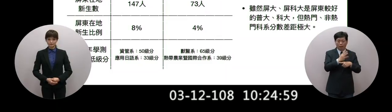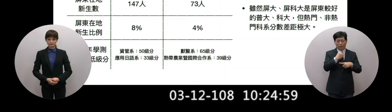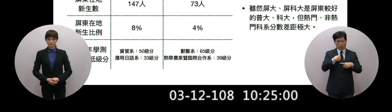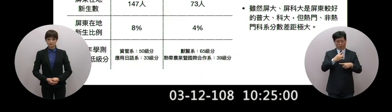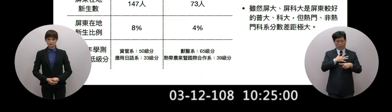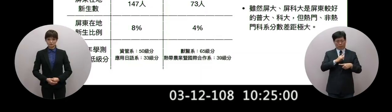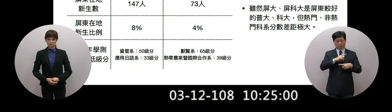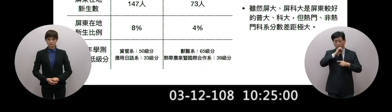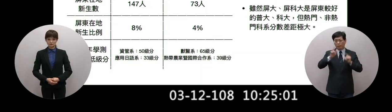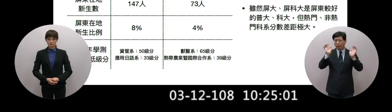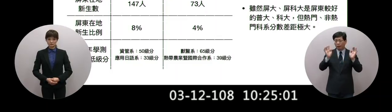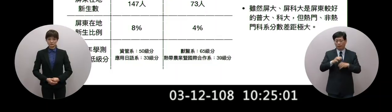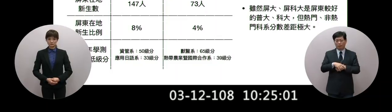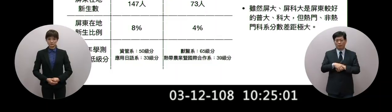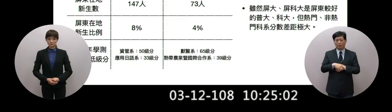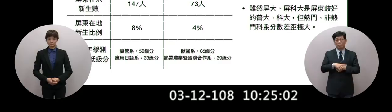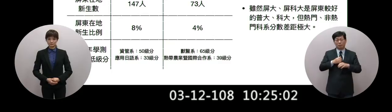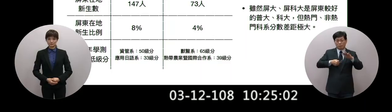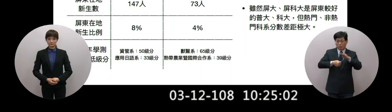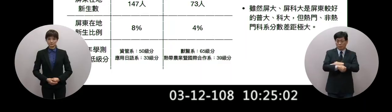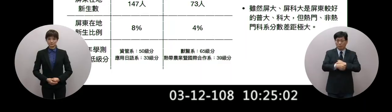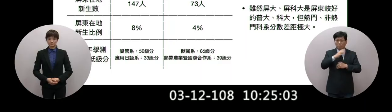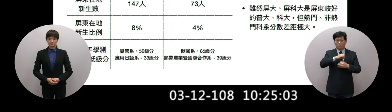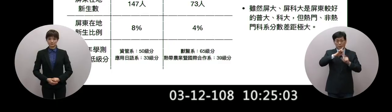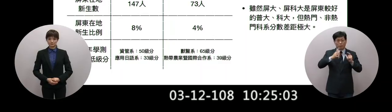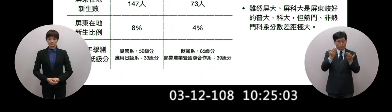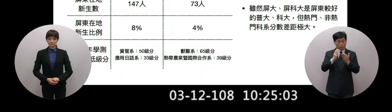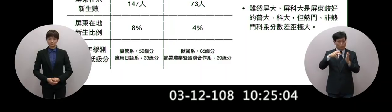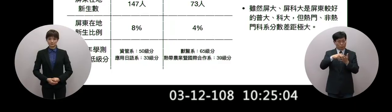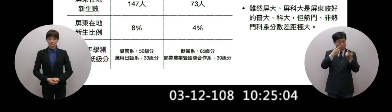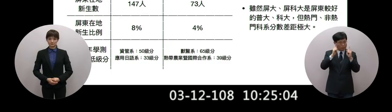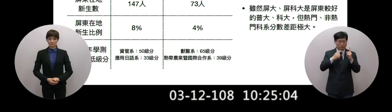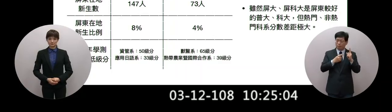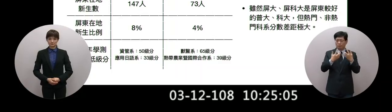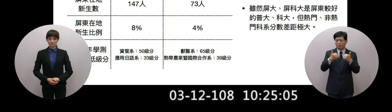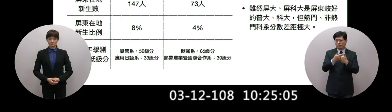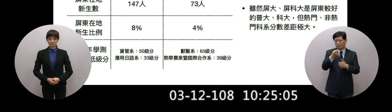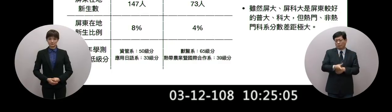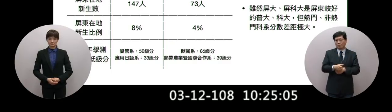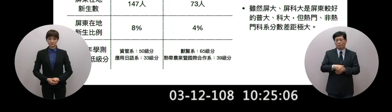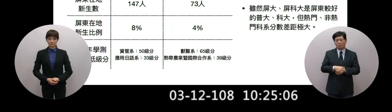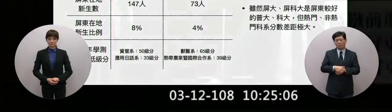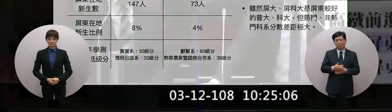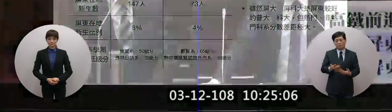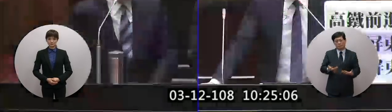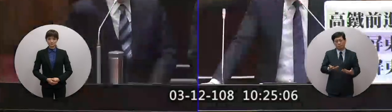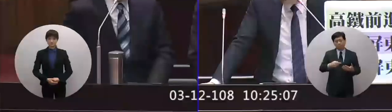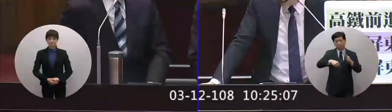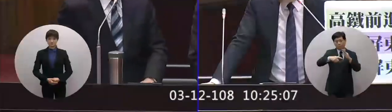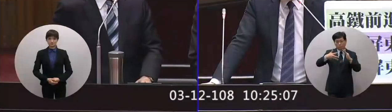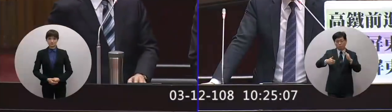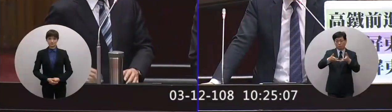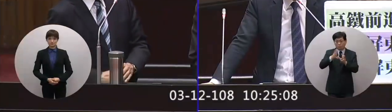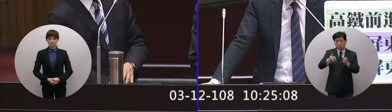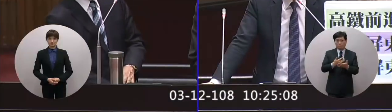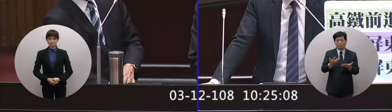是屏東子弟屏東主題要在屏東塔國立大學沒有機會保長啊你長啊